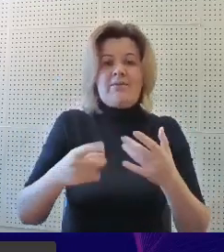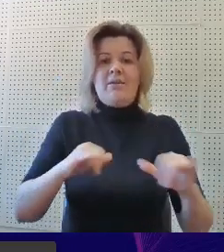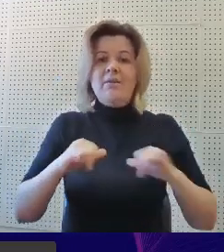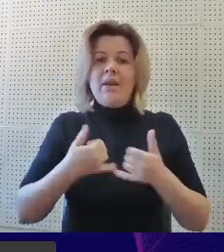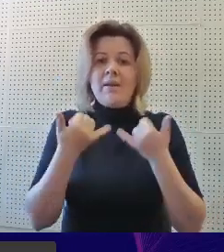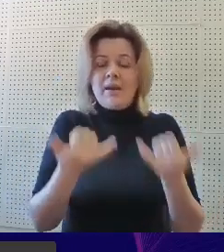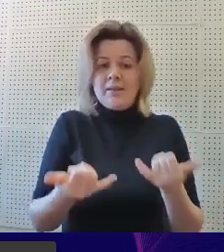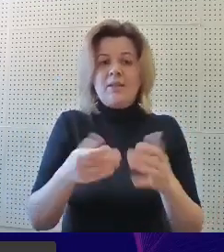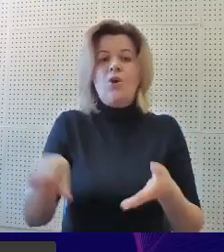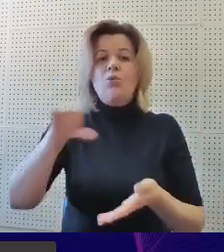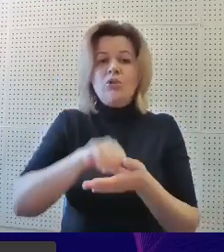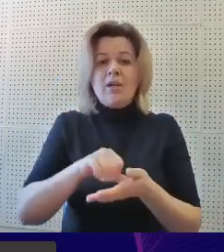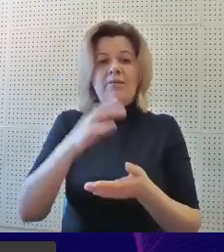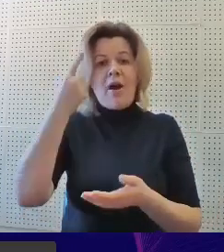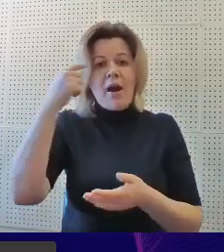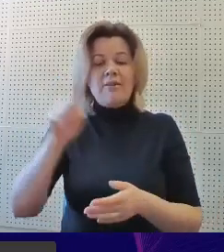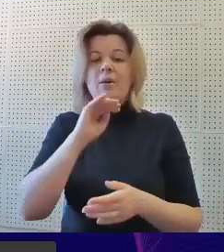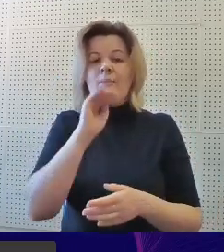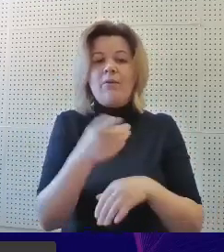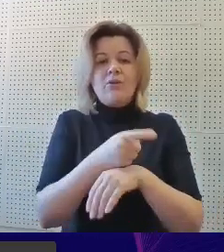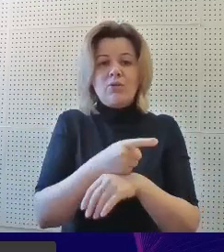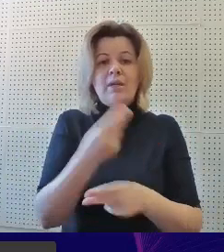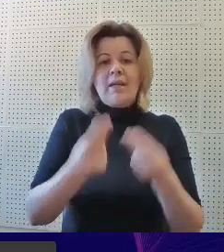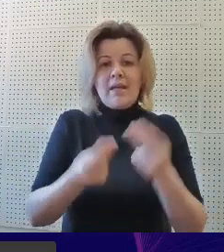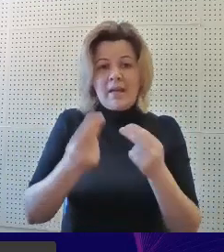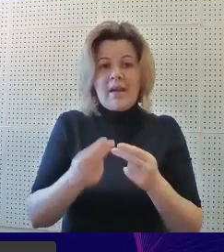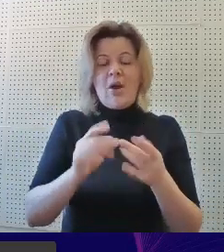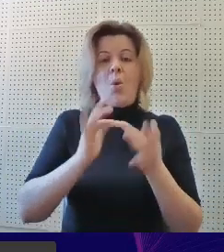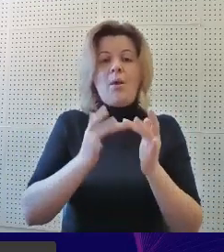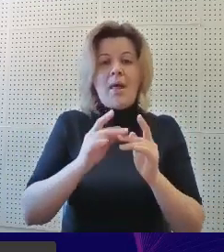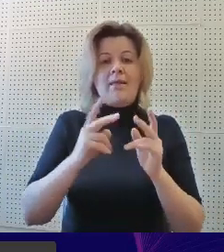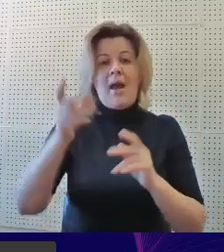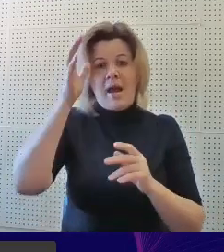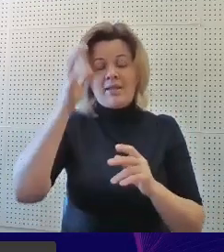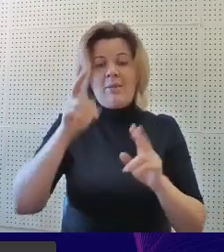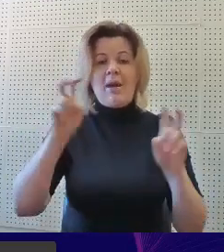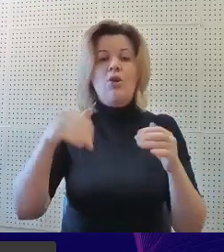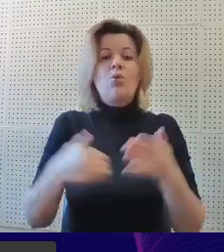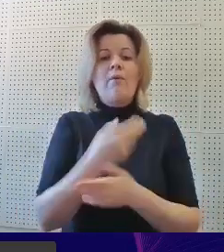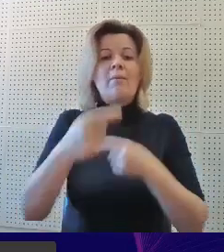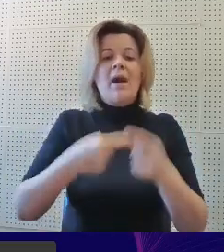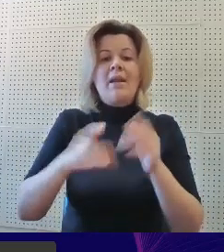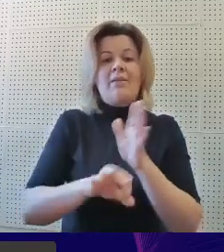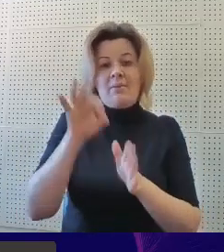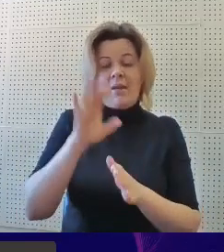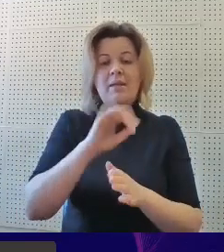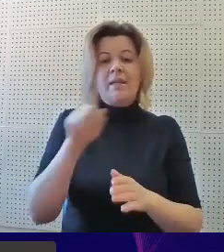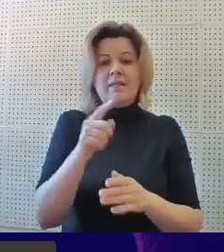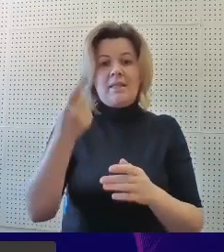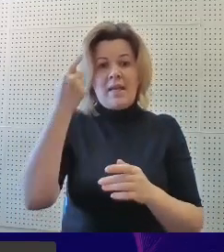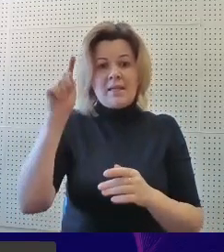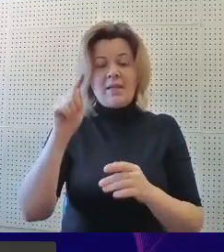участии в авторской профориентационной игре онлайн-академия «Новое поколение» выбирает и в создании книги